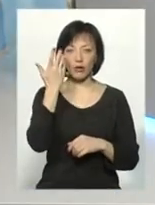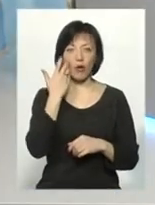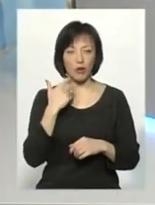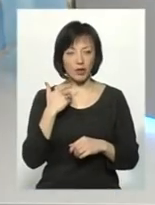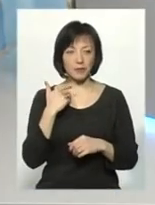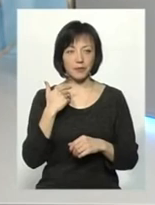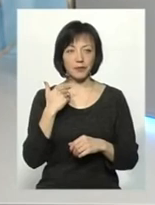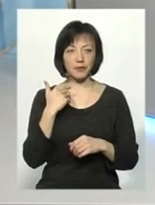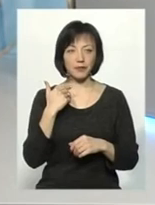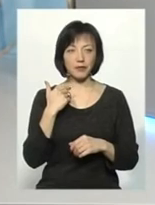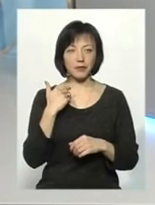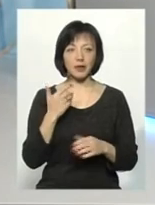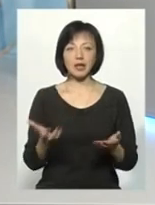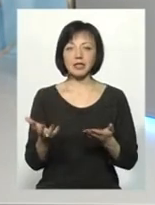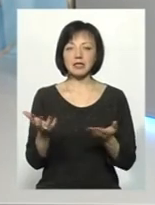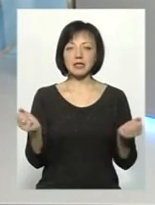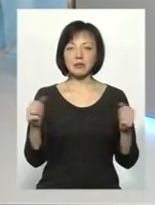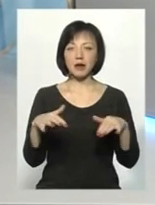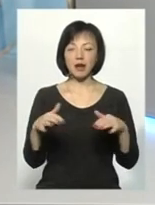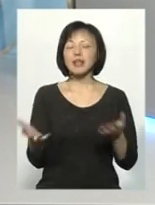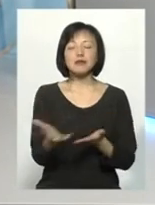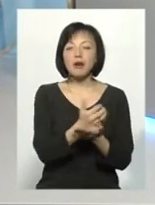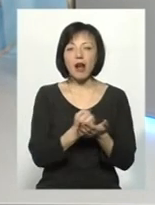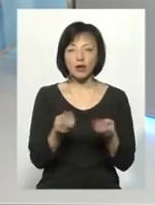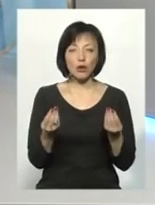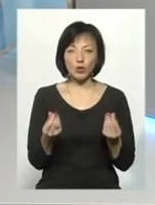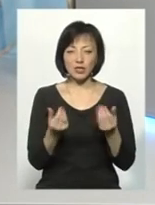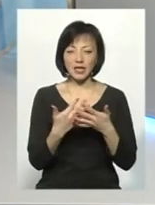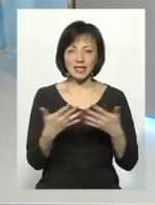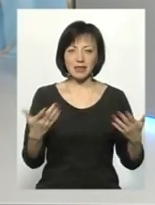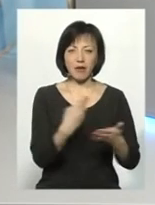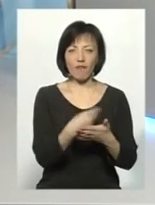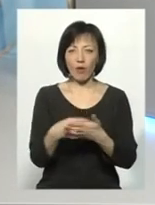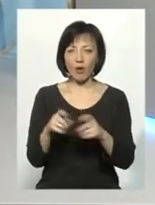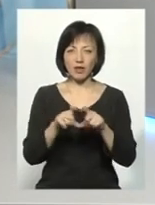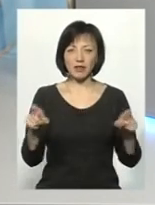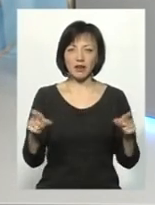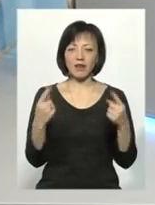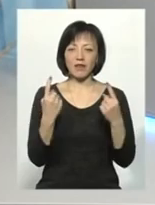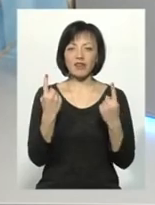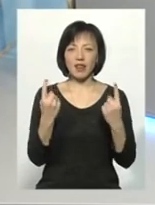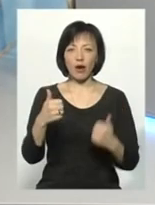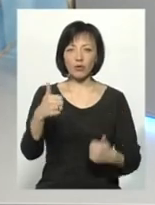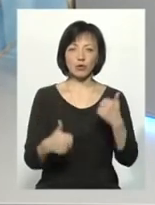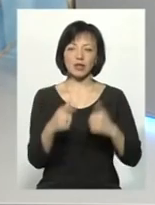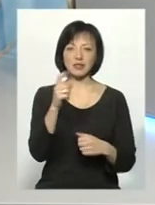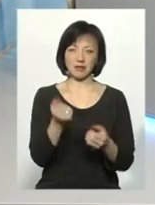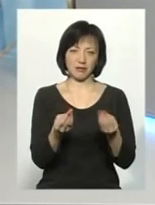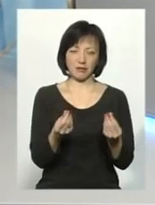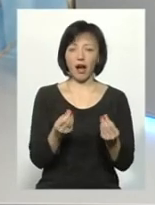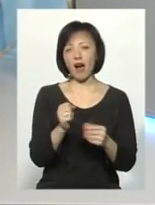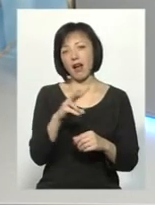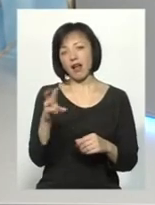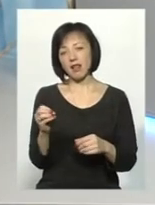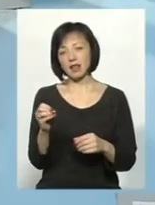збираються кошти різними фондами і йде велика конкуренція за ресурси. Але